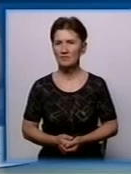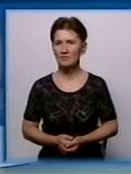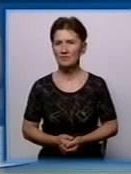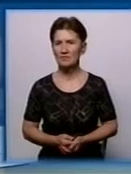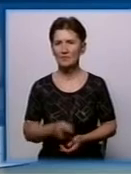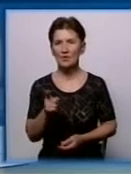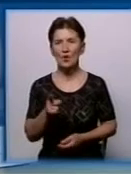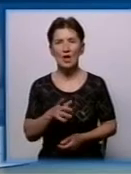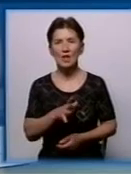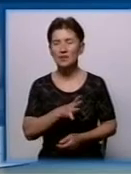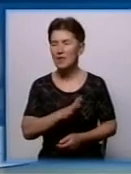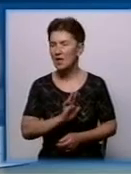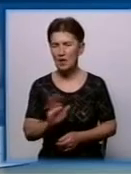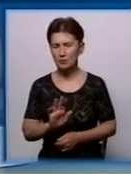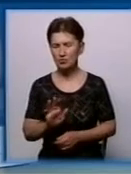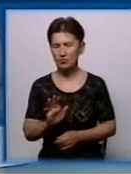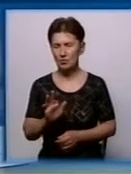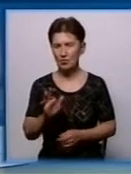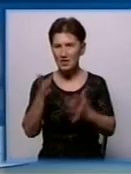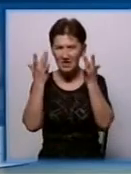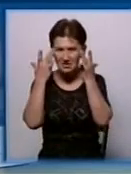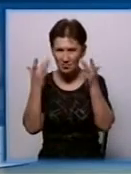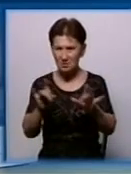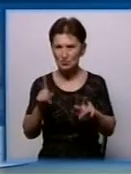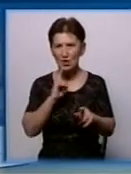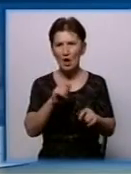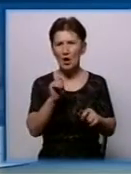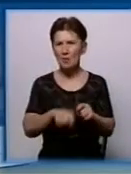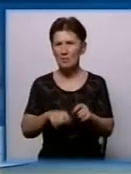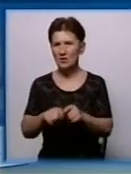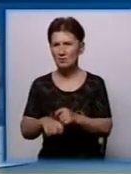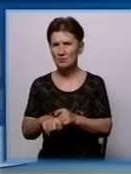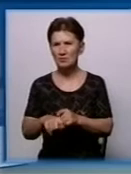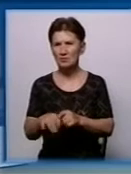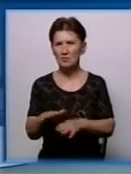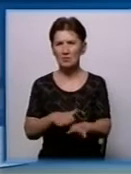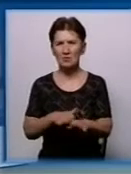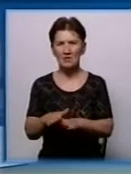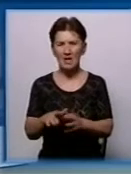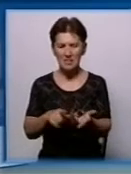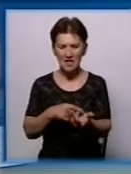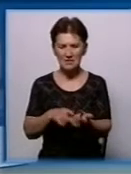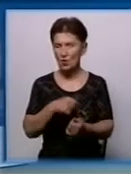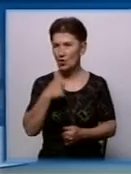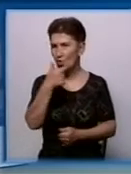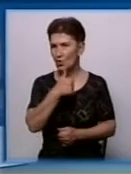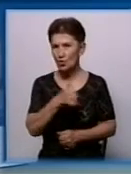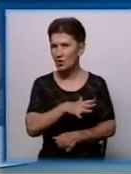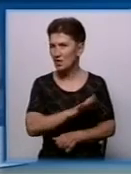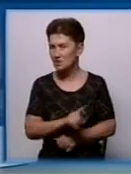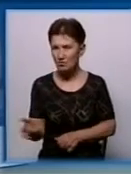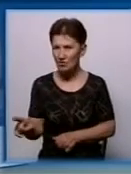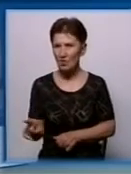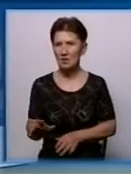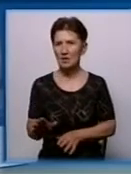несподіванкою, так як перевірка даних закладів не здійснювалася протягом декількох років. Може, на момент